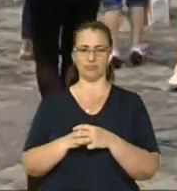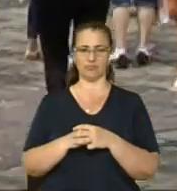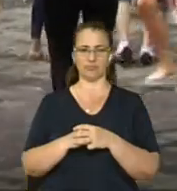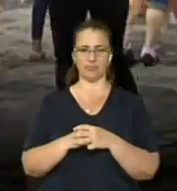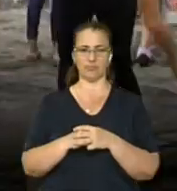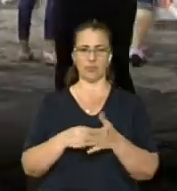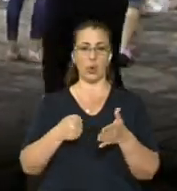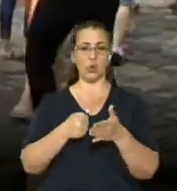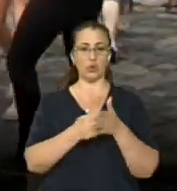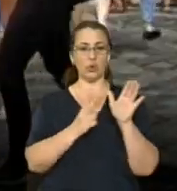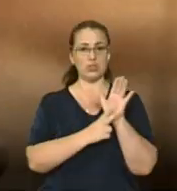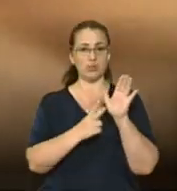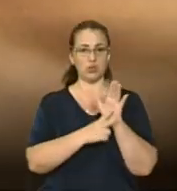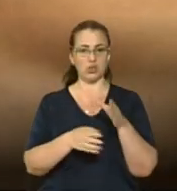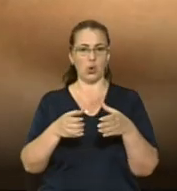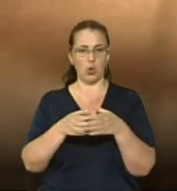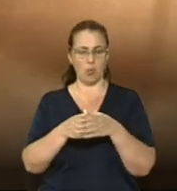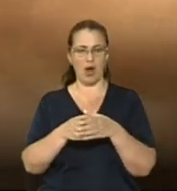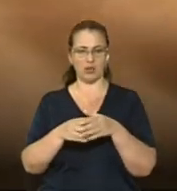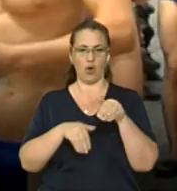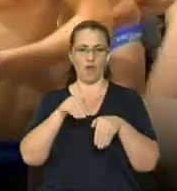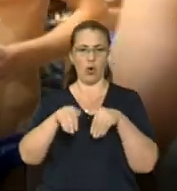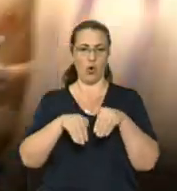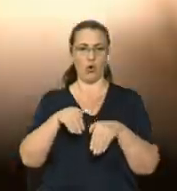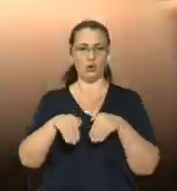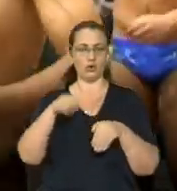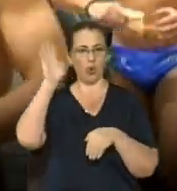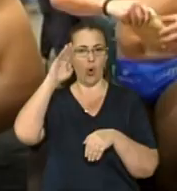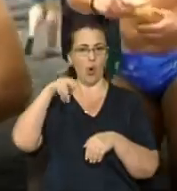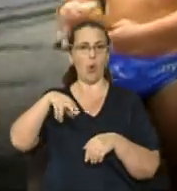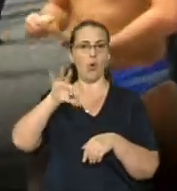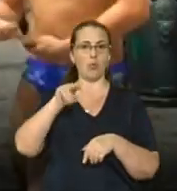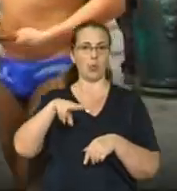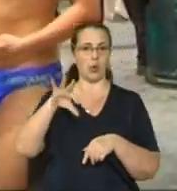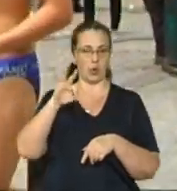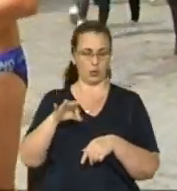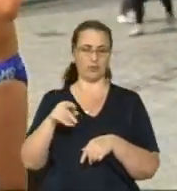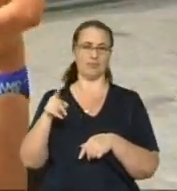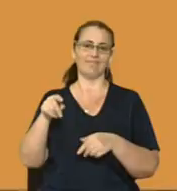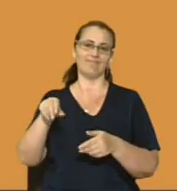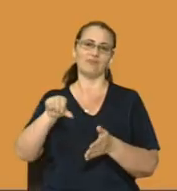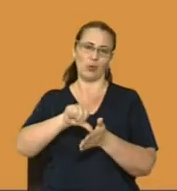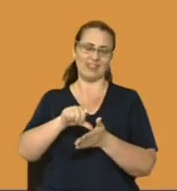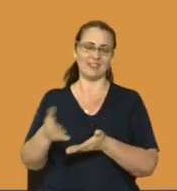До 70-річчі команди із водного полу «Динамо» гравці у центрі міста запрошували людей на свою гру.